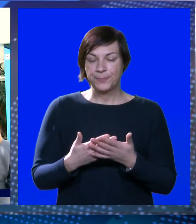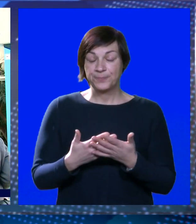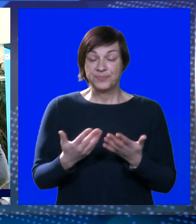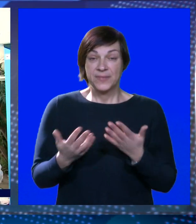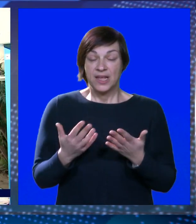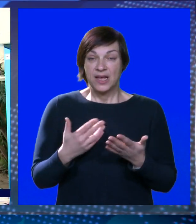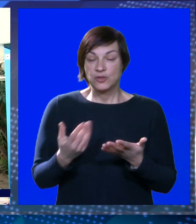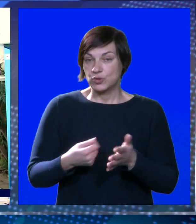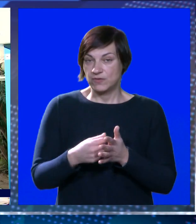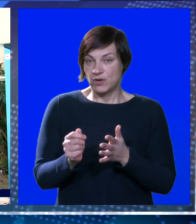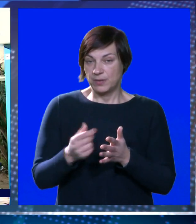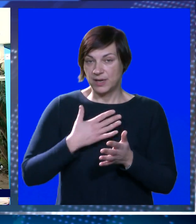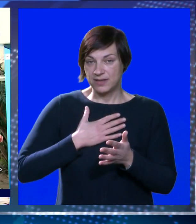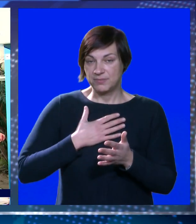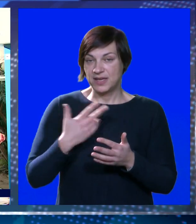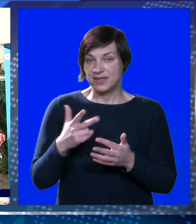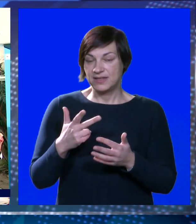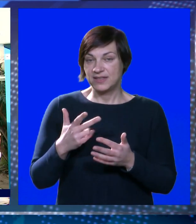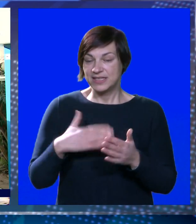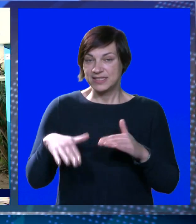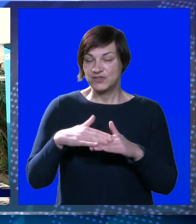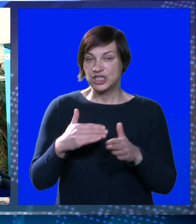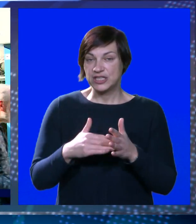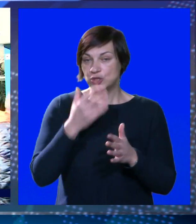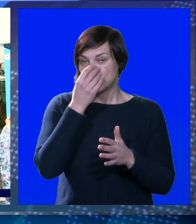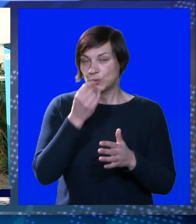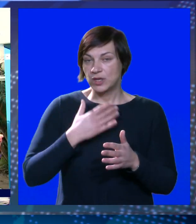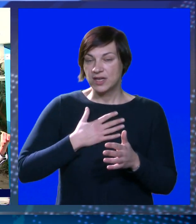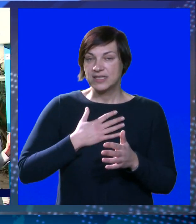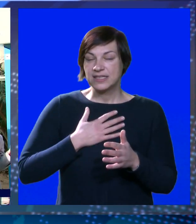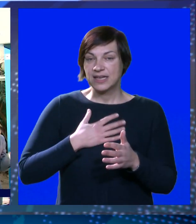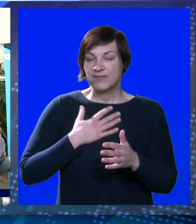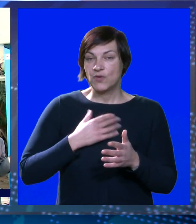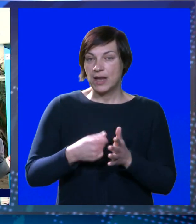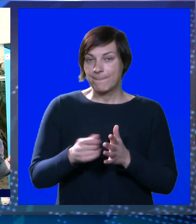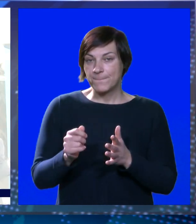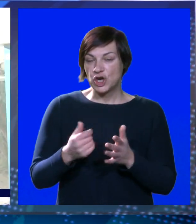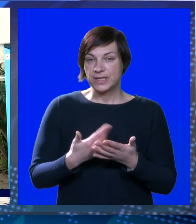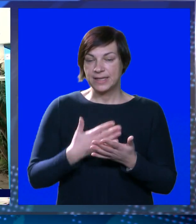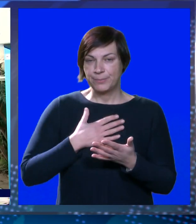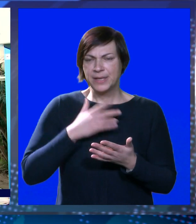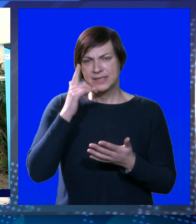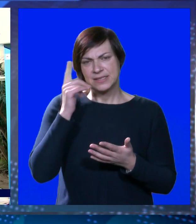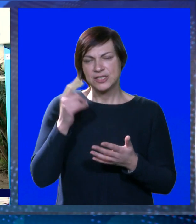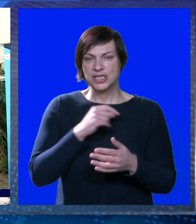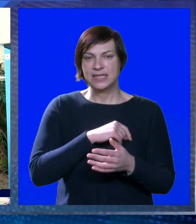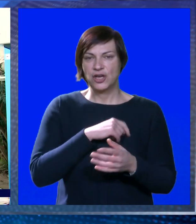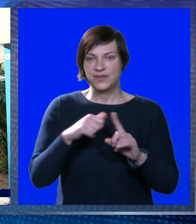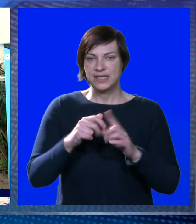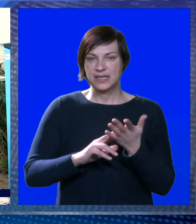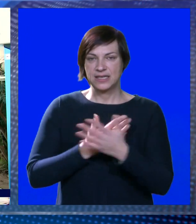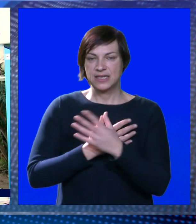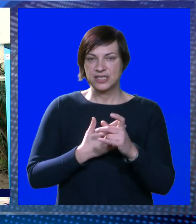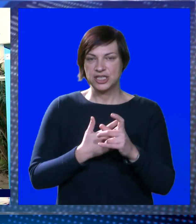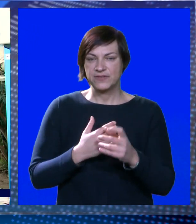pa ako su oni voljni platiti ga meni 30 i nešto više tisuća kuna, ja sam ga voljan prodati. Meni se čini da je odvjetnica